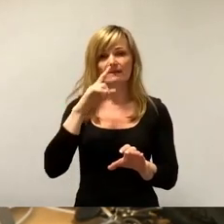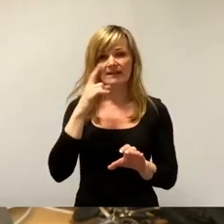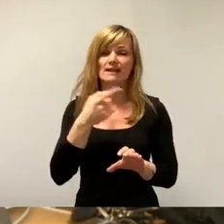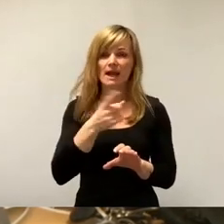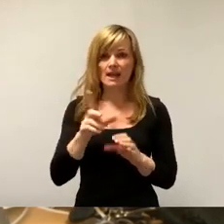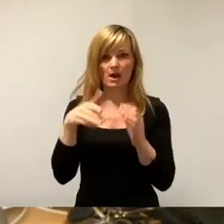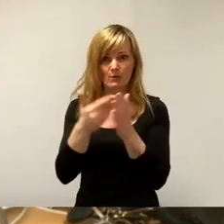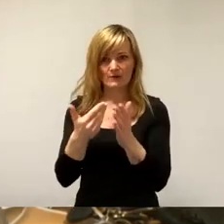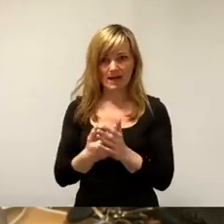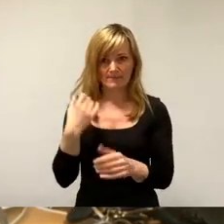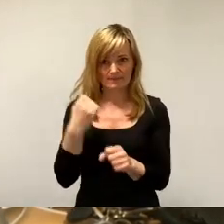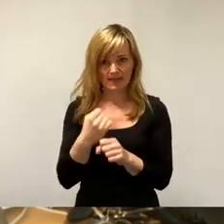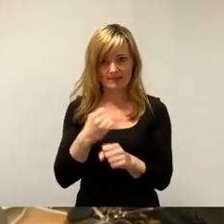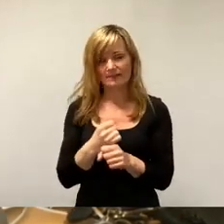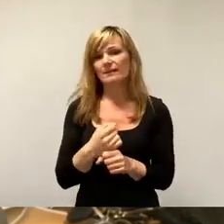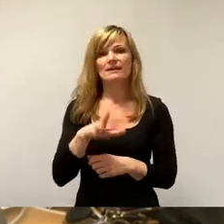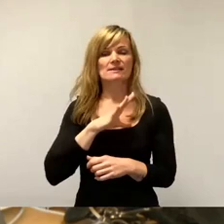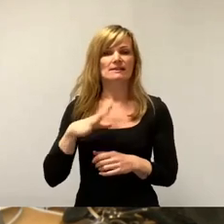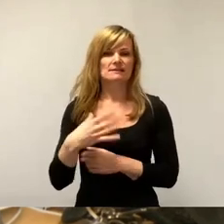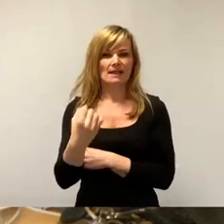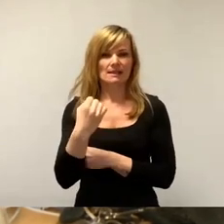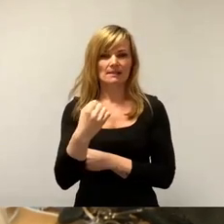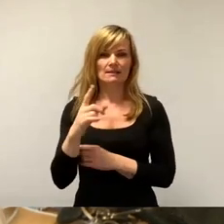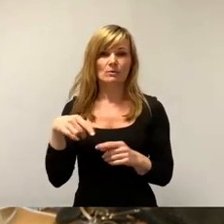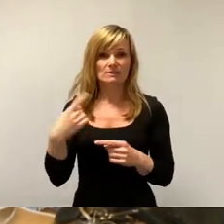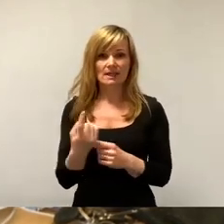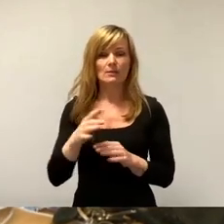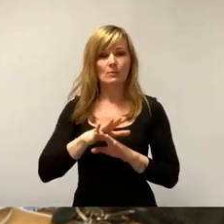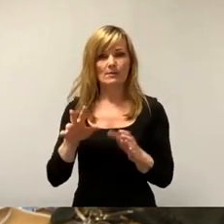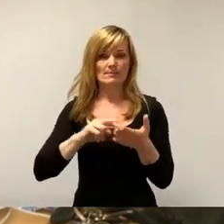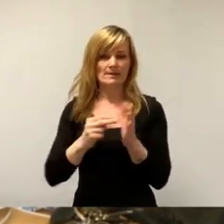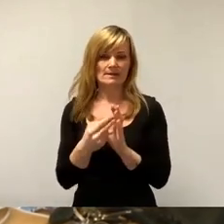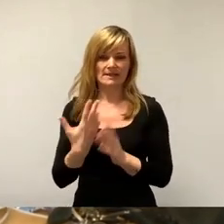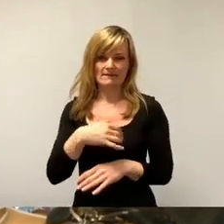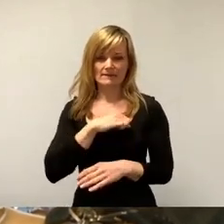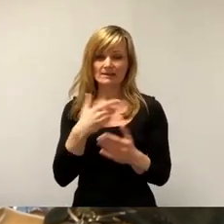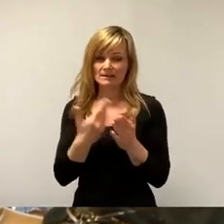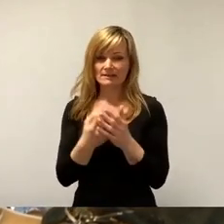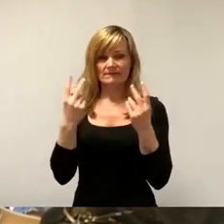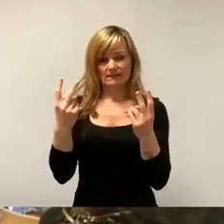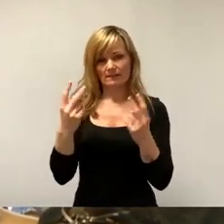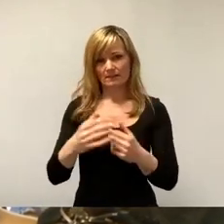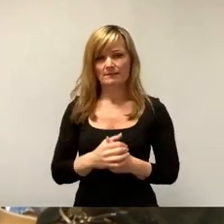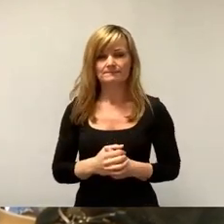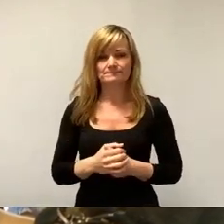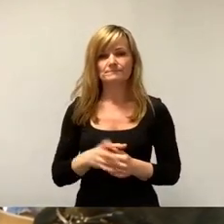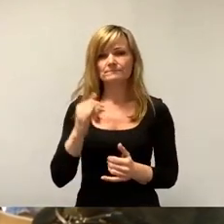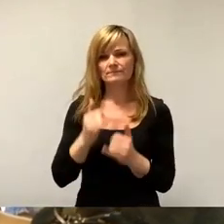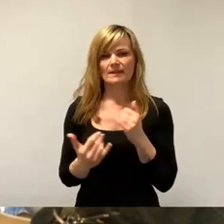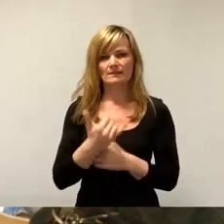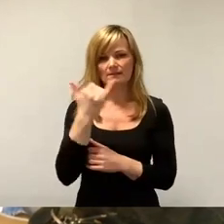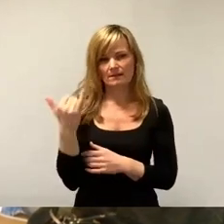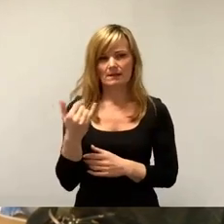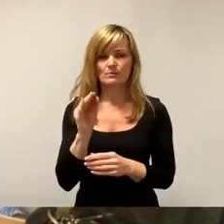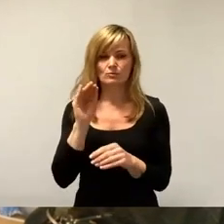abgefrühstückt haben in der Sachsenenergie, wir haben dann außerplanmäßige Gewinne und um die geht es. Und es sind im letzten Jahr, ich denke, es sind